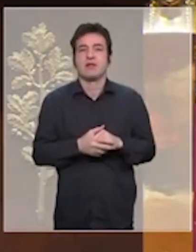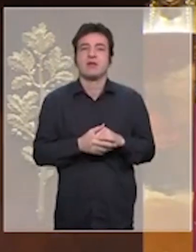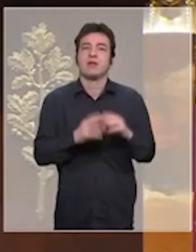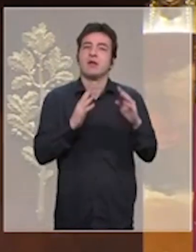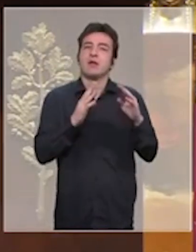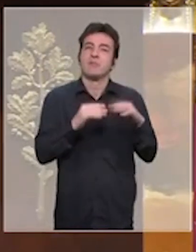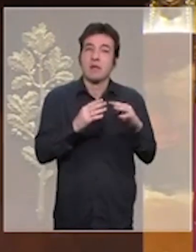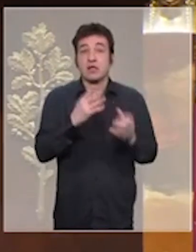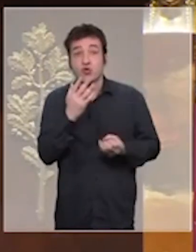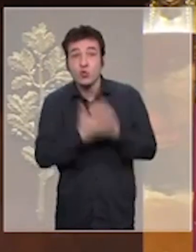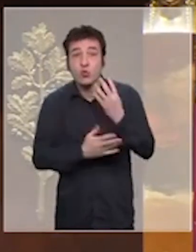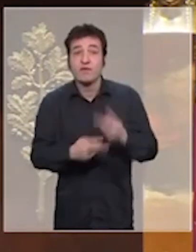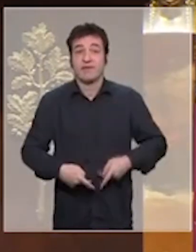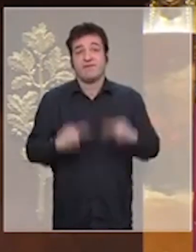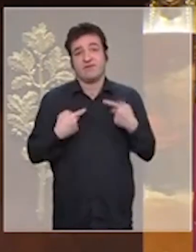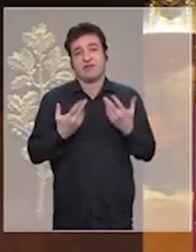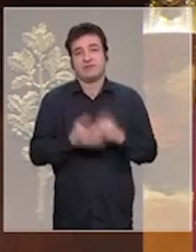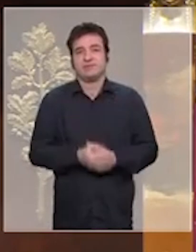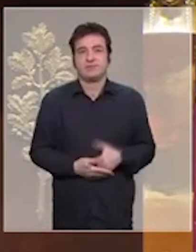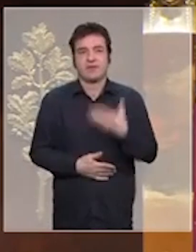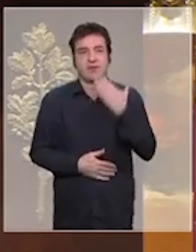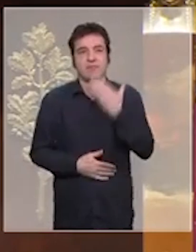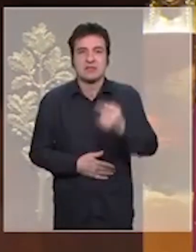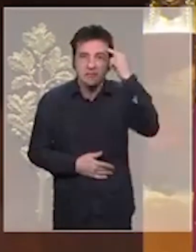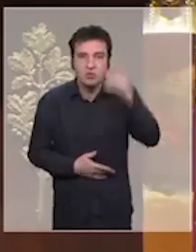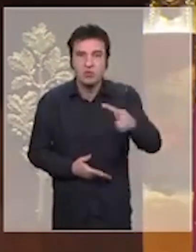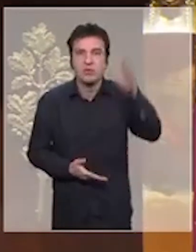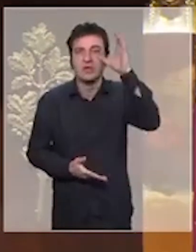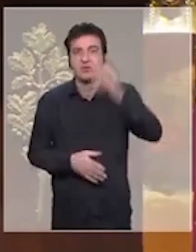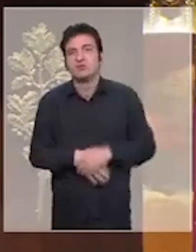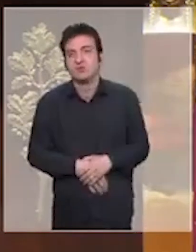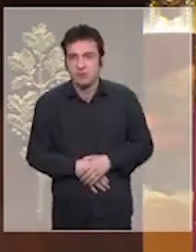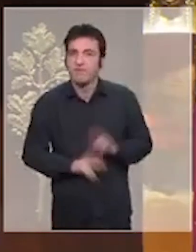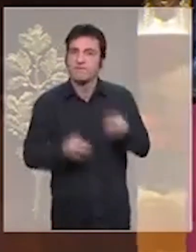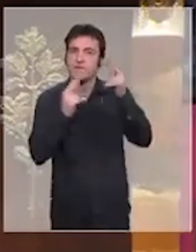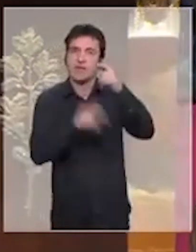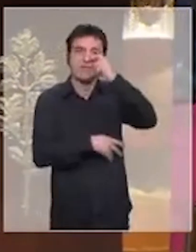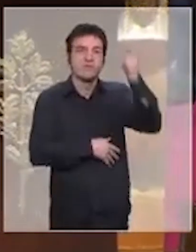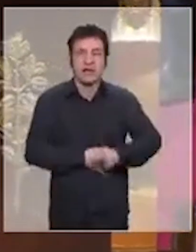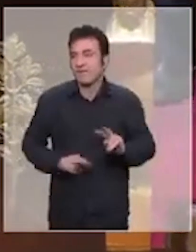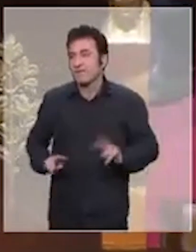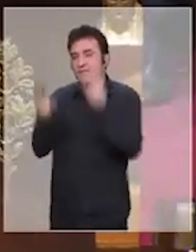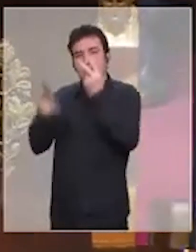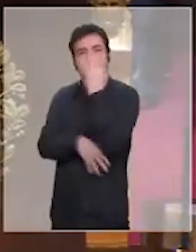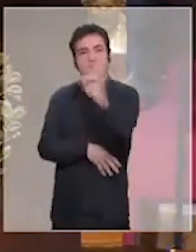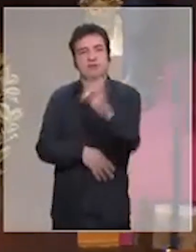match de la nouvelle vie. Je vous remercie de votre attention, gloire à l'Ukraine et vive la France.